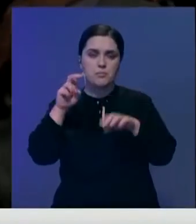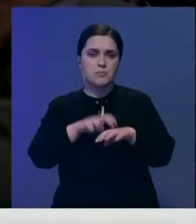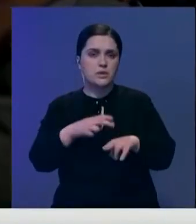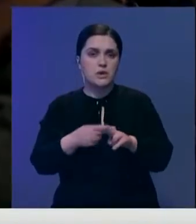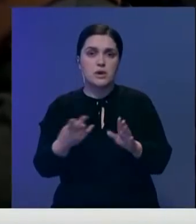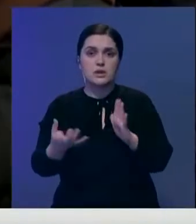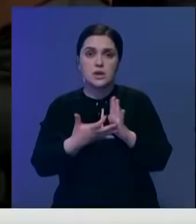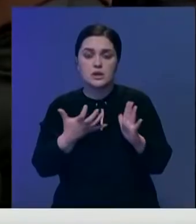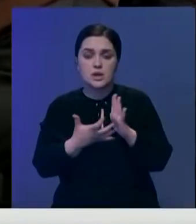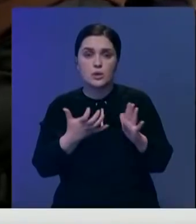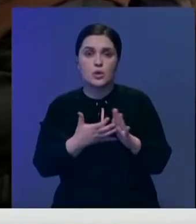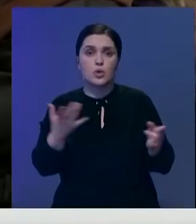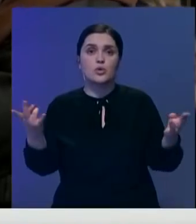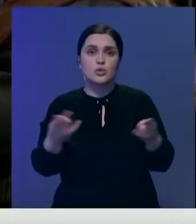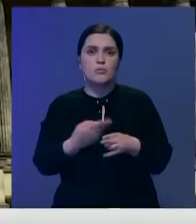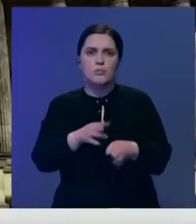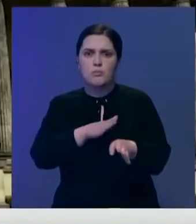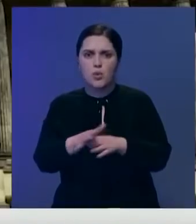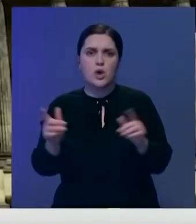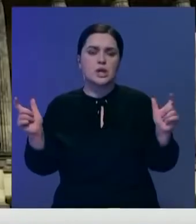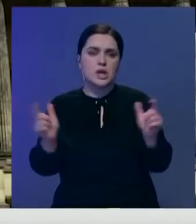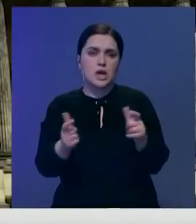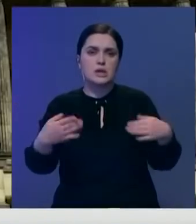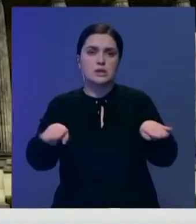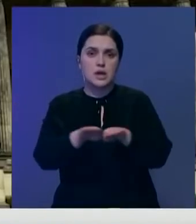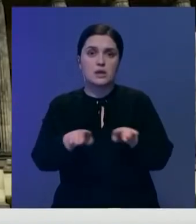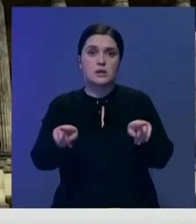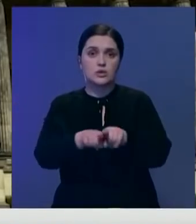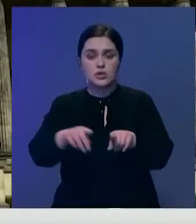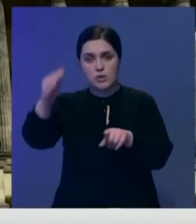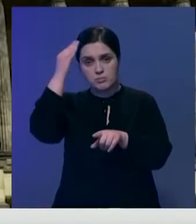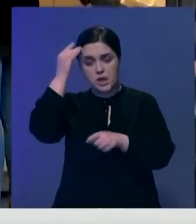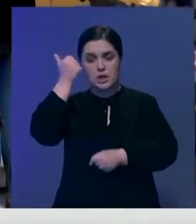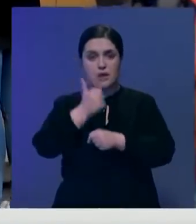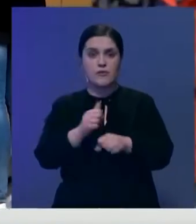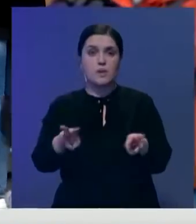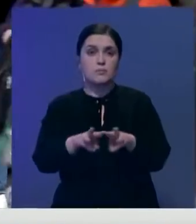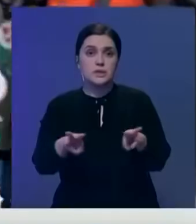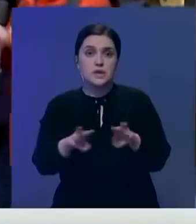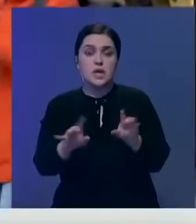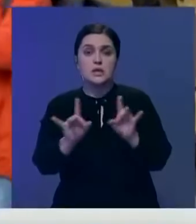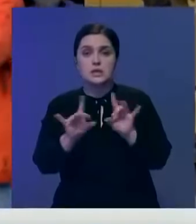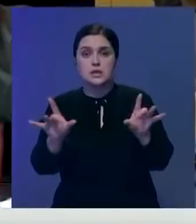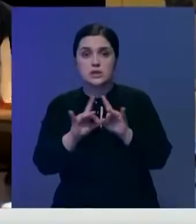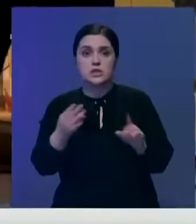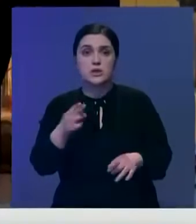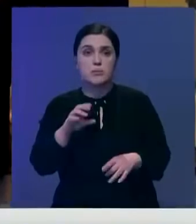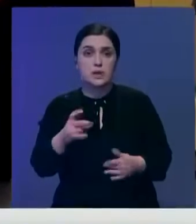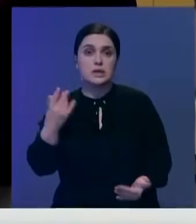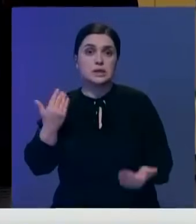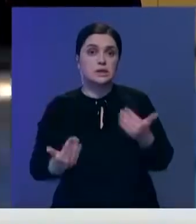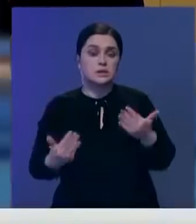недостаточно. Нужно вводить полный локдаун. Такого же мнения глава Минздрава. По словам Йенса Шпана, если